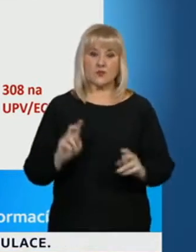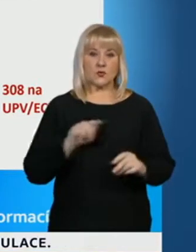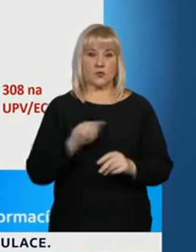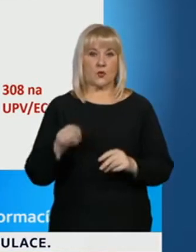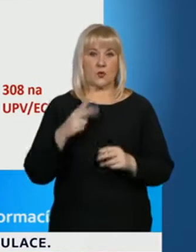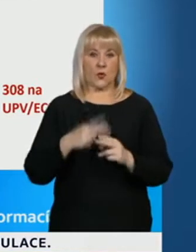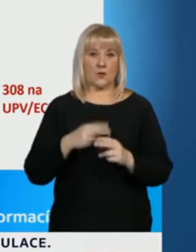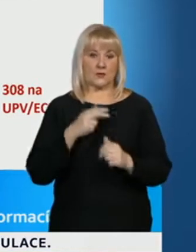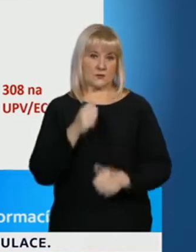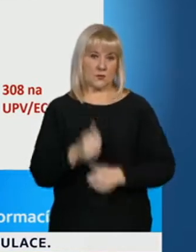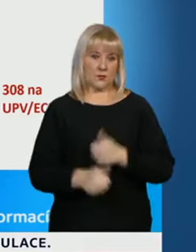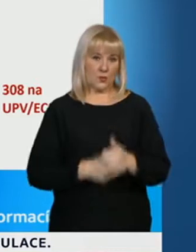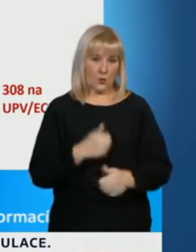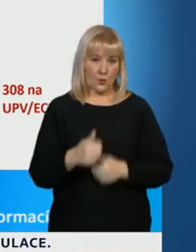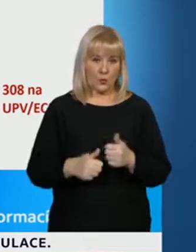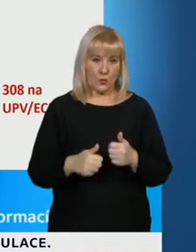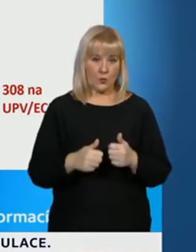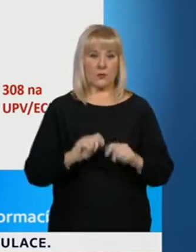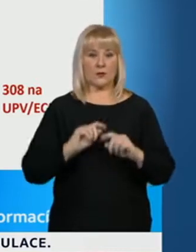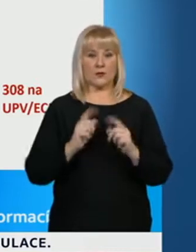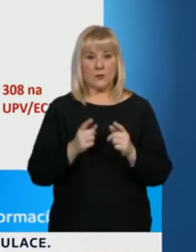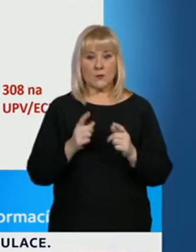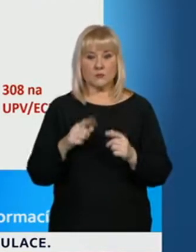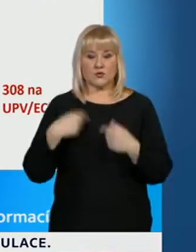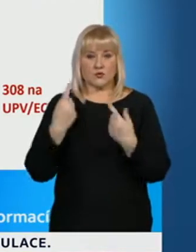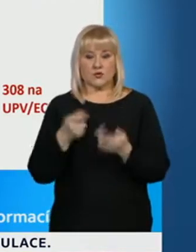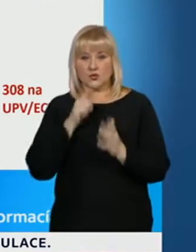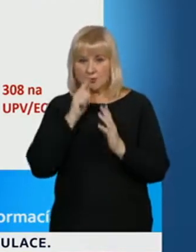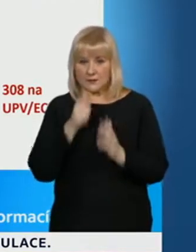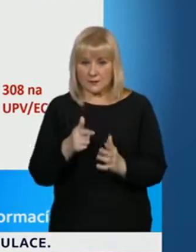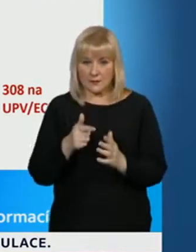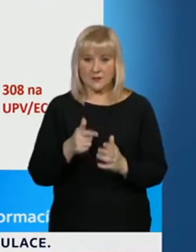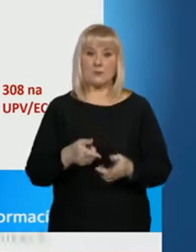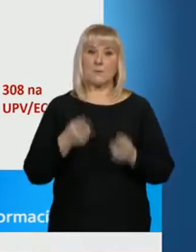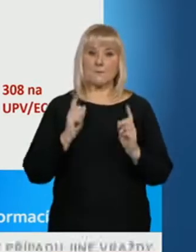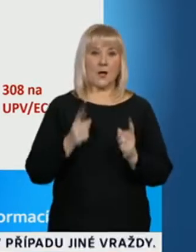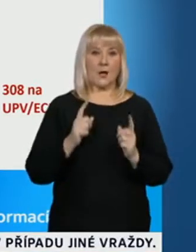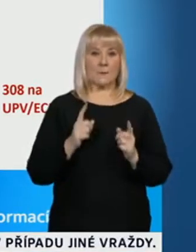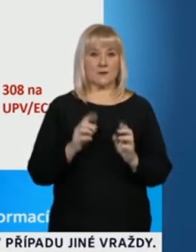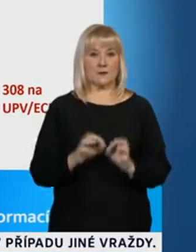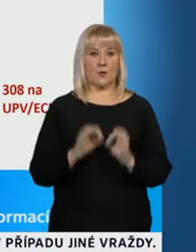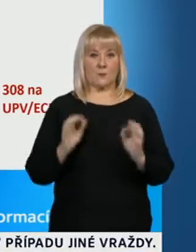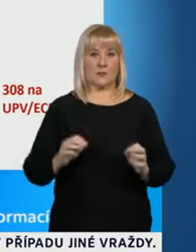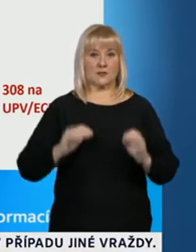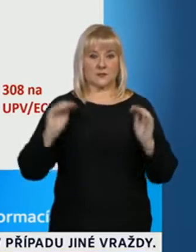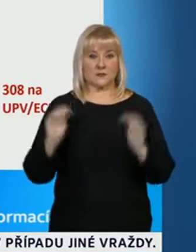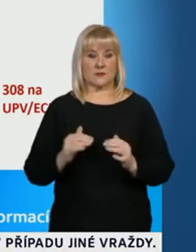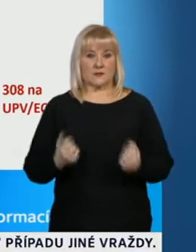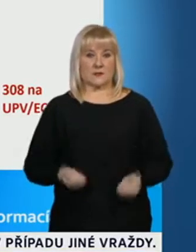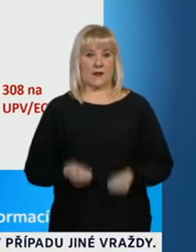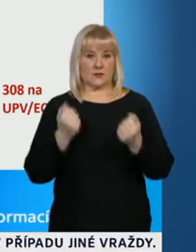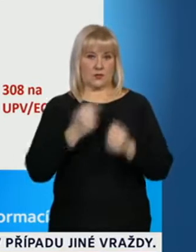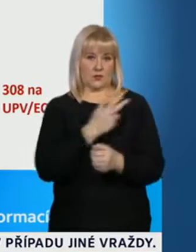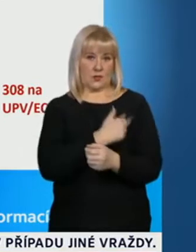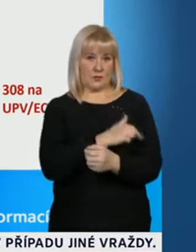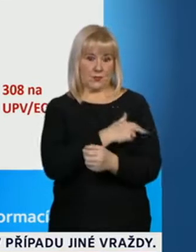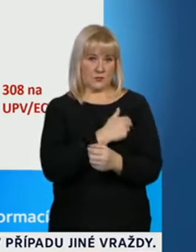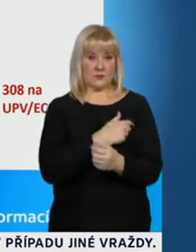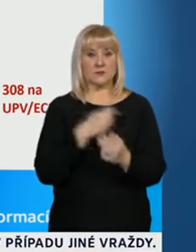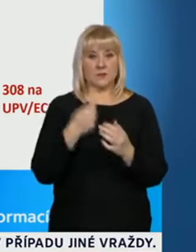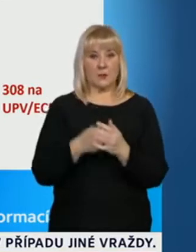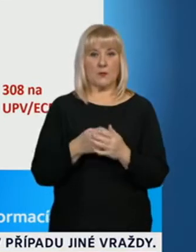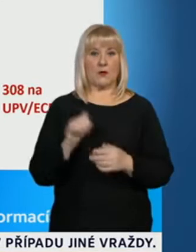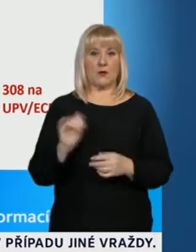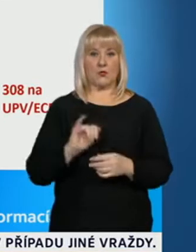a už i v následujícím týdnu zredukovat, nebo měla by se zredukovat ta zátěž nemocnic do té míry, že by ti